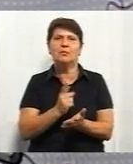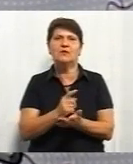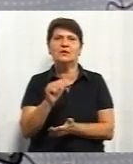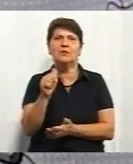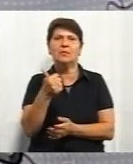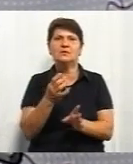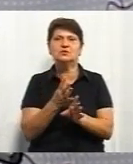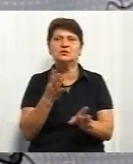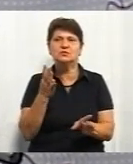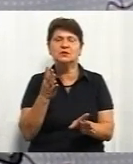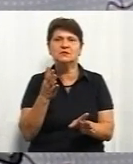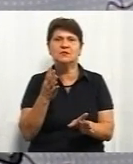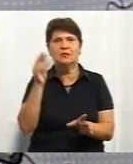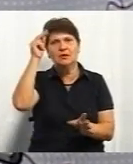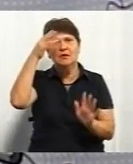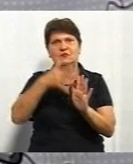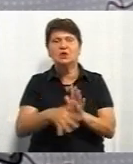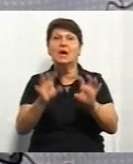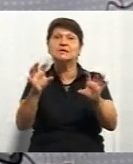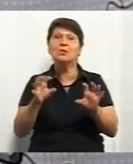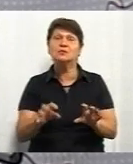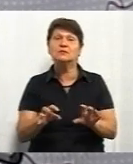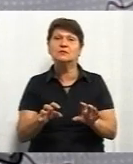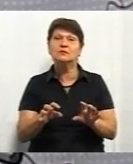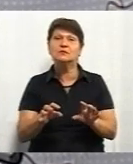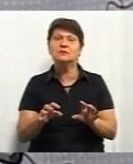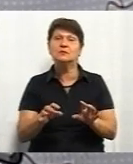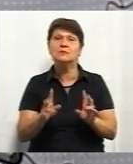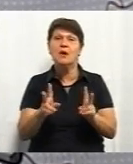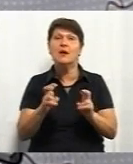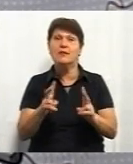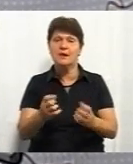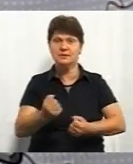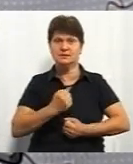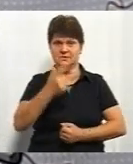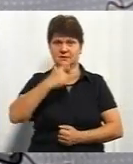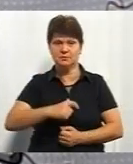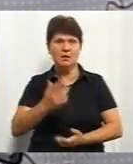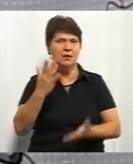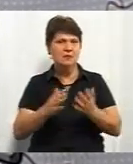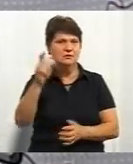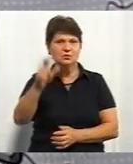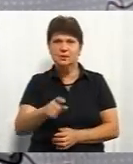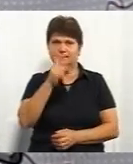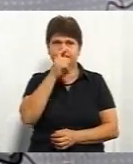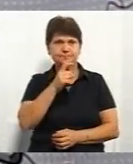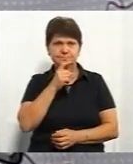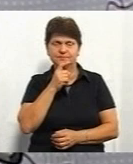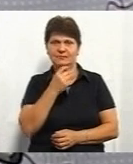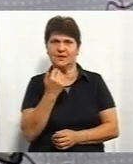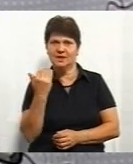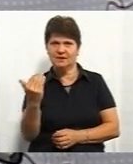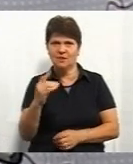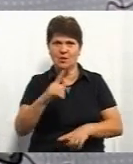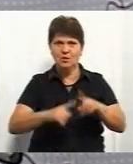першу чергу вивчати законодавство. Яким чином це захистити? Якщо вона щось не розуміє, тоді її родичі